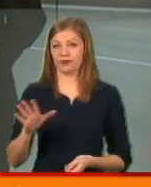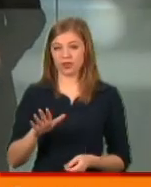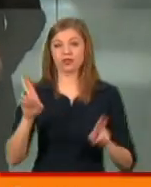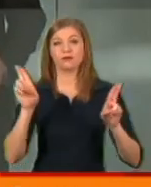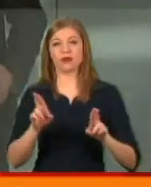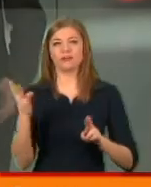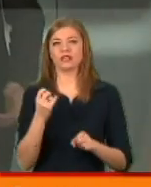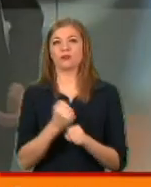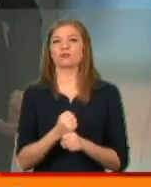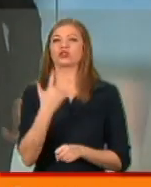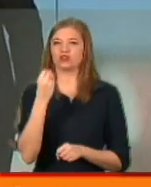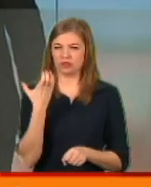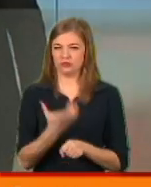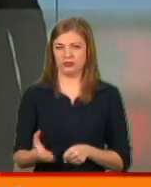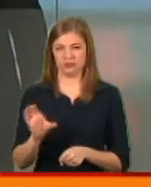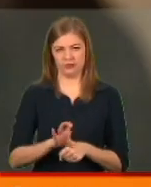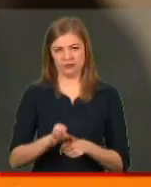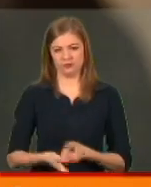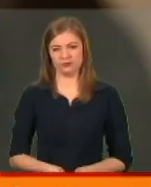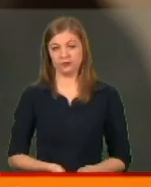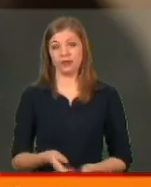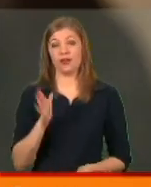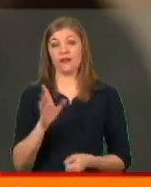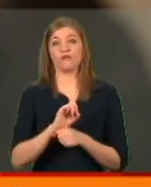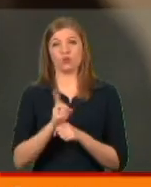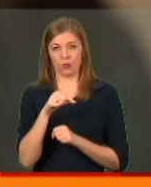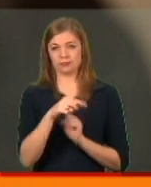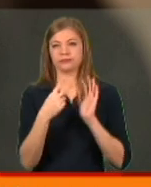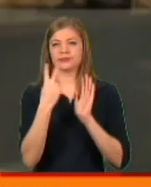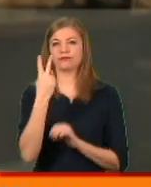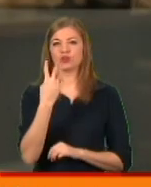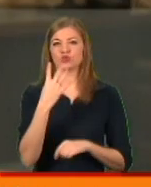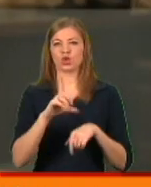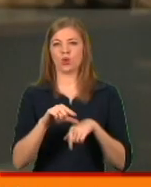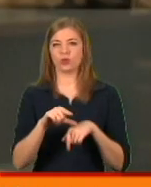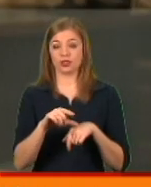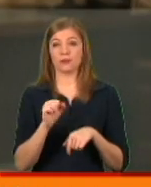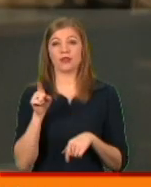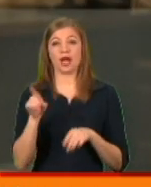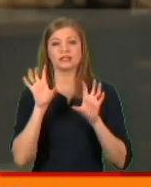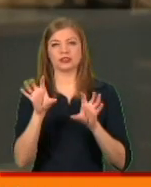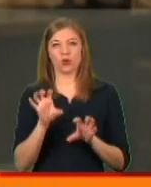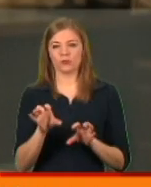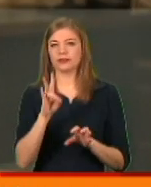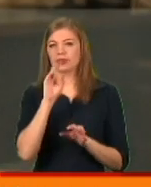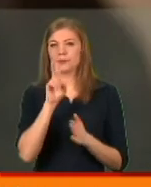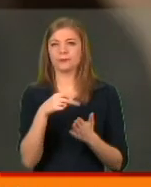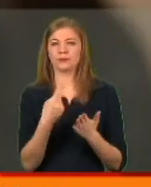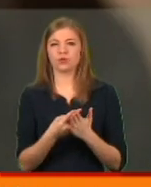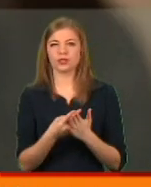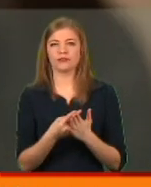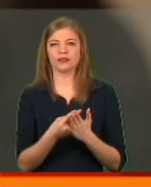правила треба робити ще суворішими. В нормі 24 години законодавець не продивився